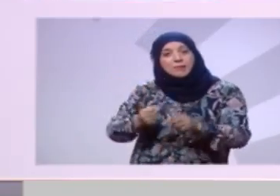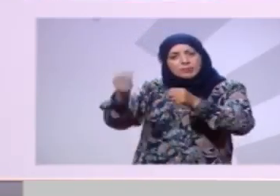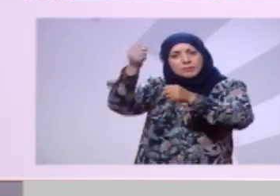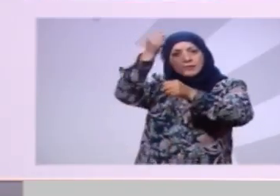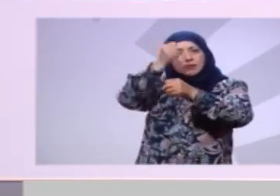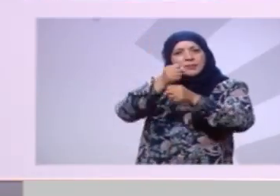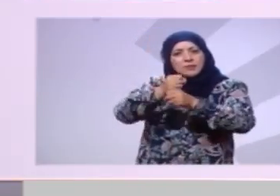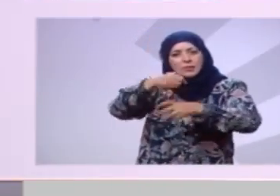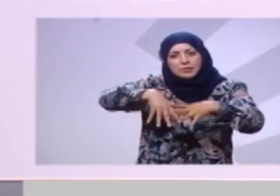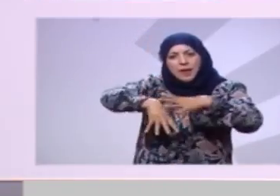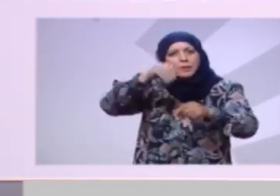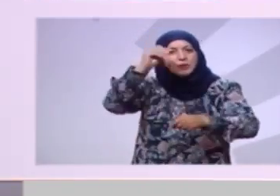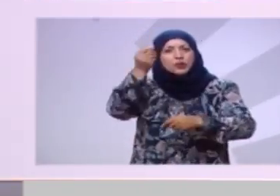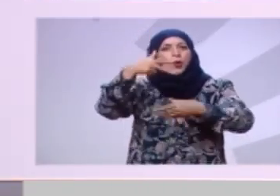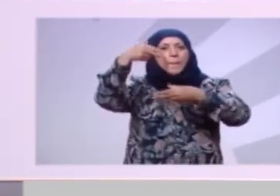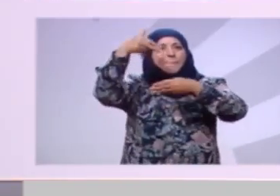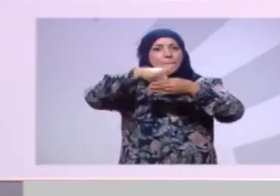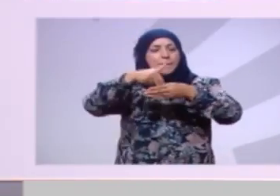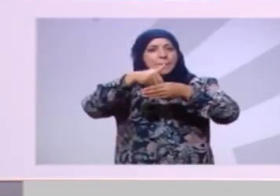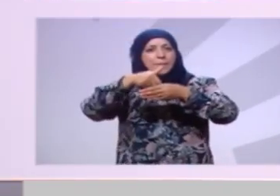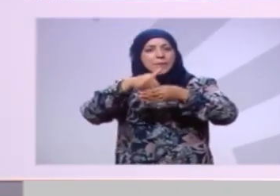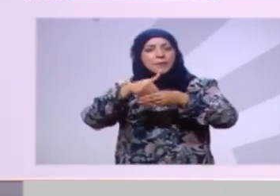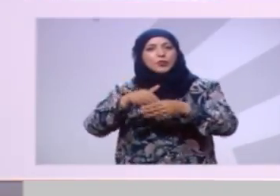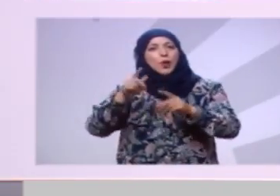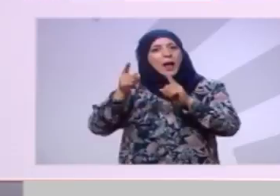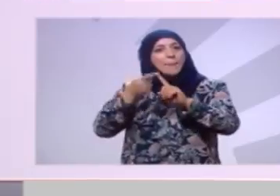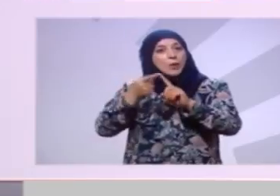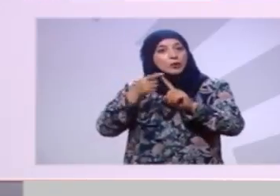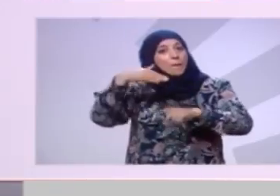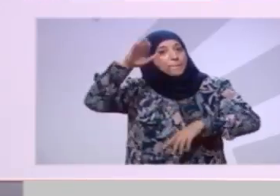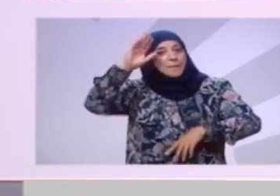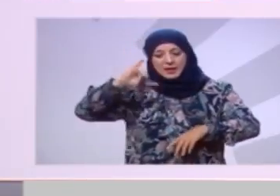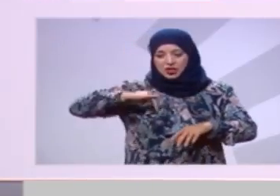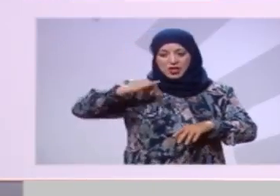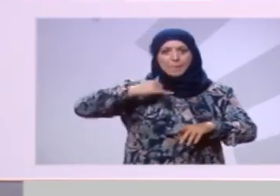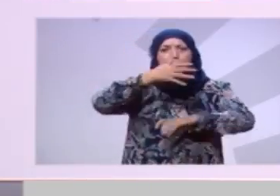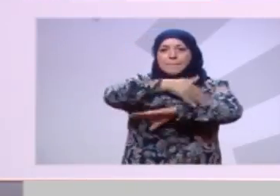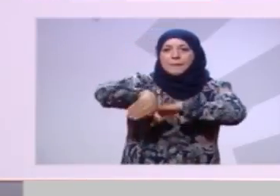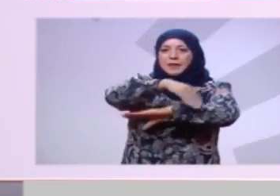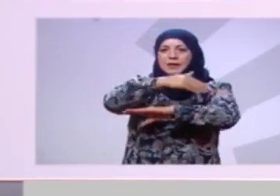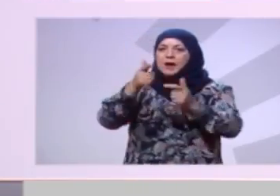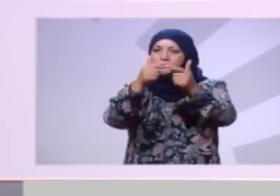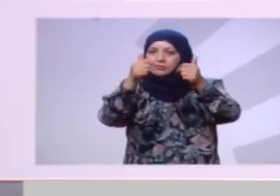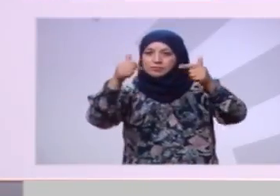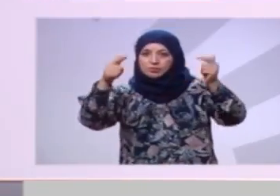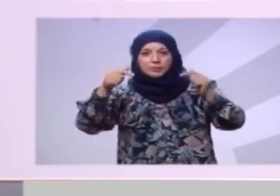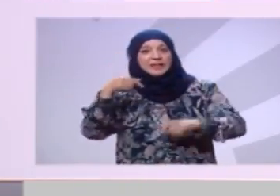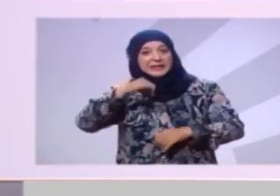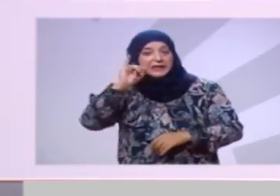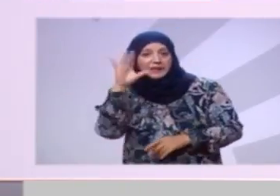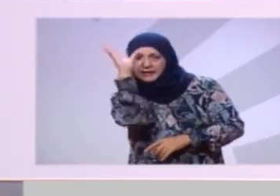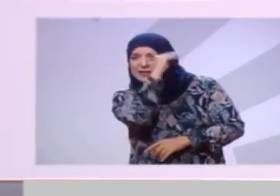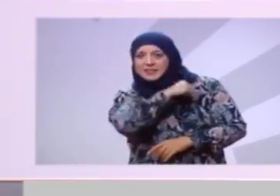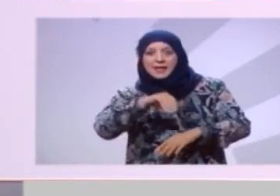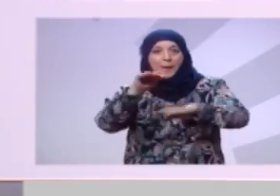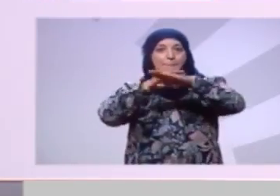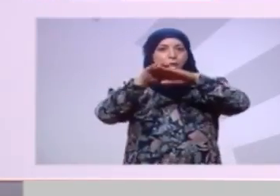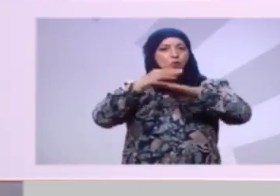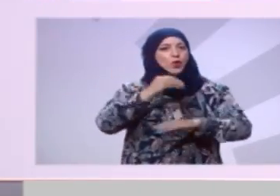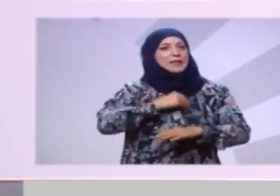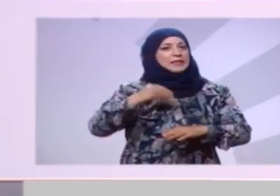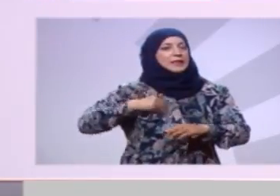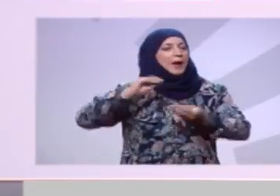الثروات الباطنية من غاز وبترول وشبابها يشكل بطالة وإن نسينا فلننسى الوضع الصيحي الكارثي بالولاية